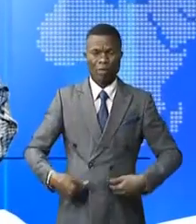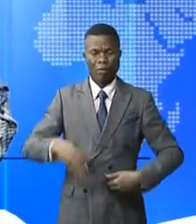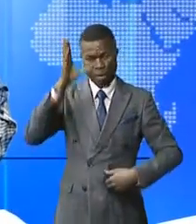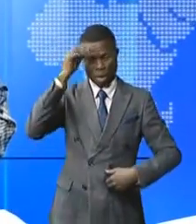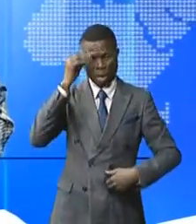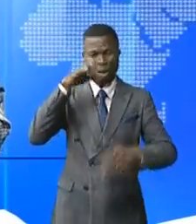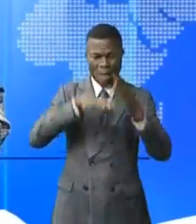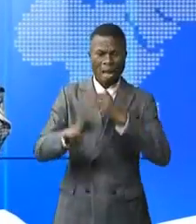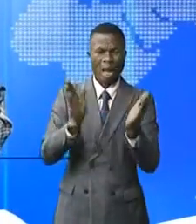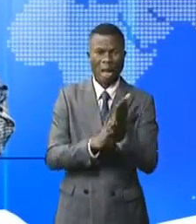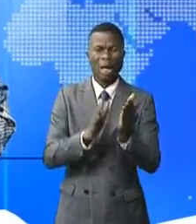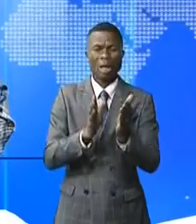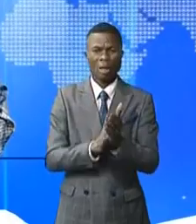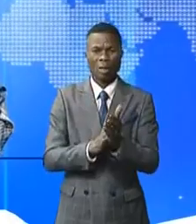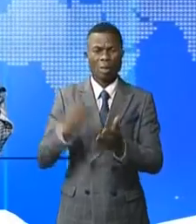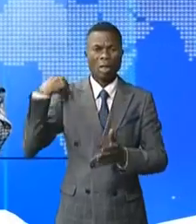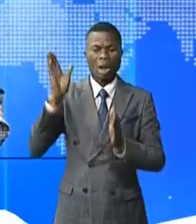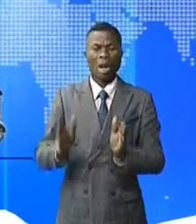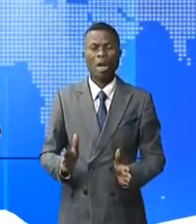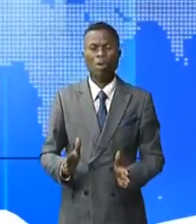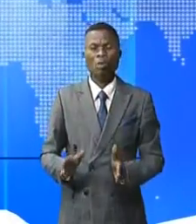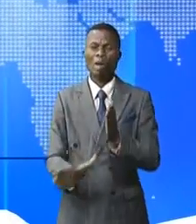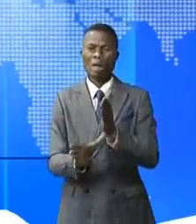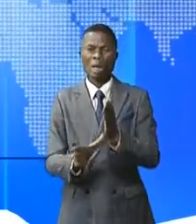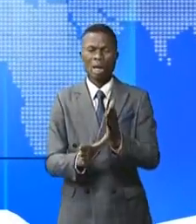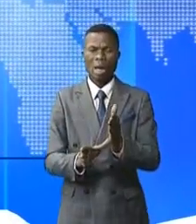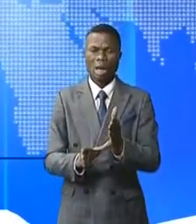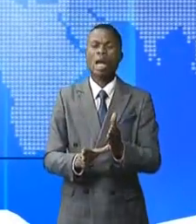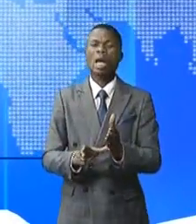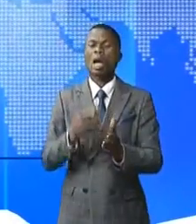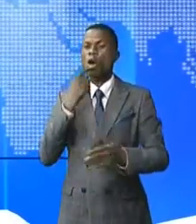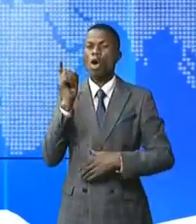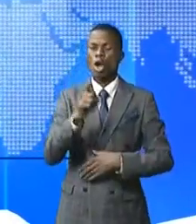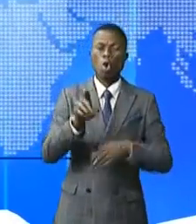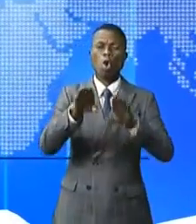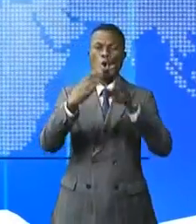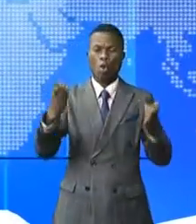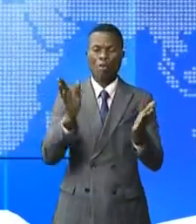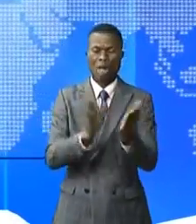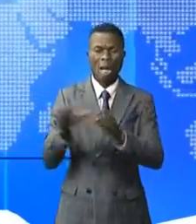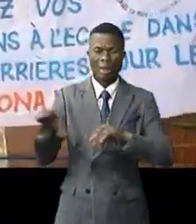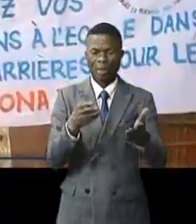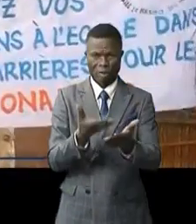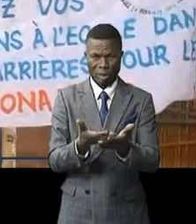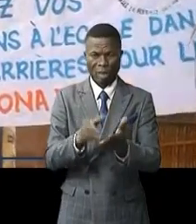garçons à l'école. C'est le gouverneur par intérim qui a donné le coup d'envoi de cette manifestation.